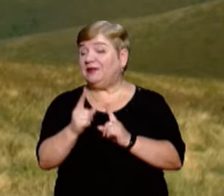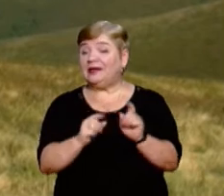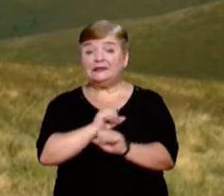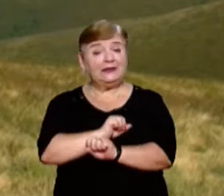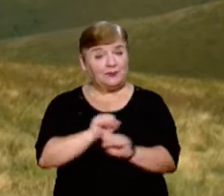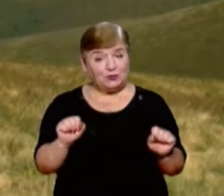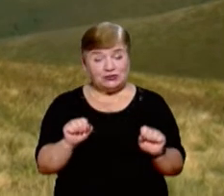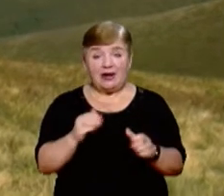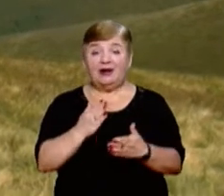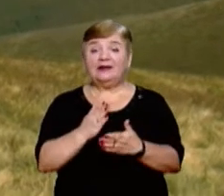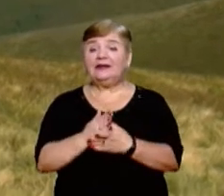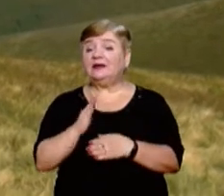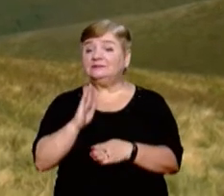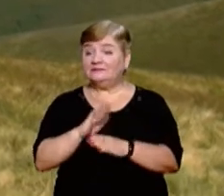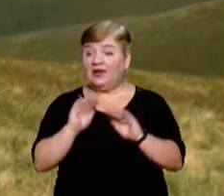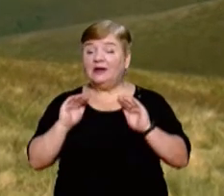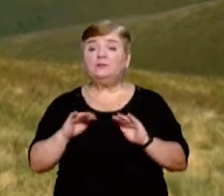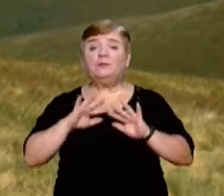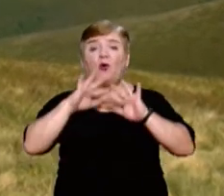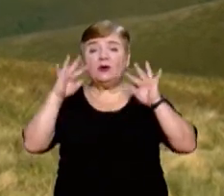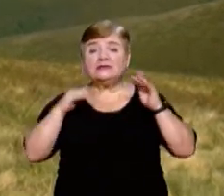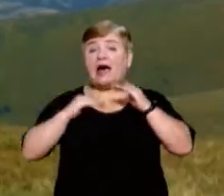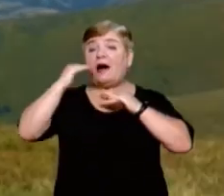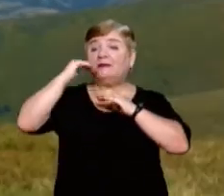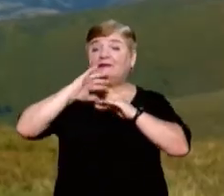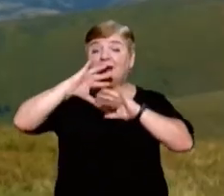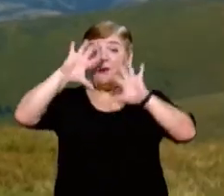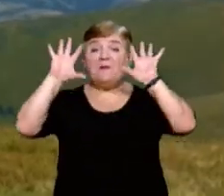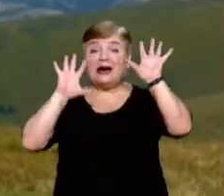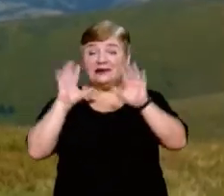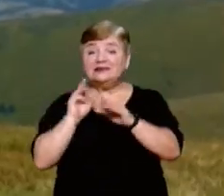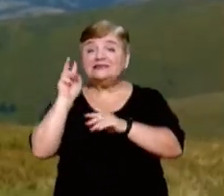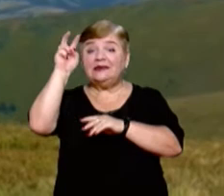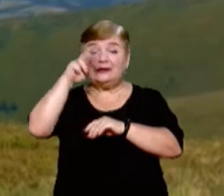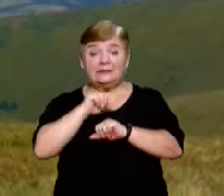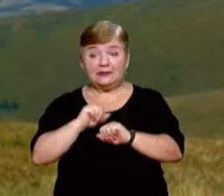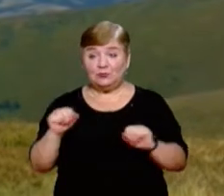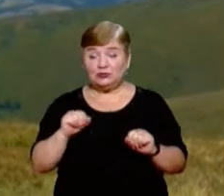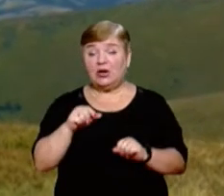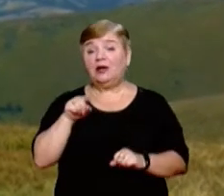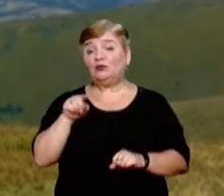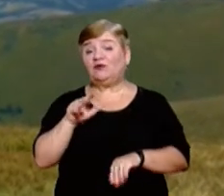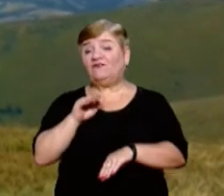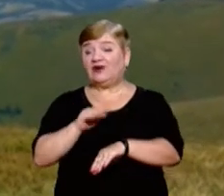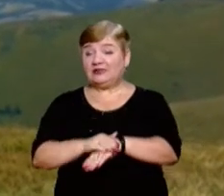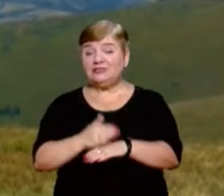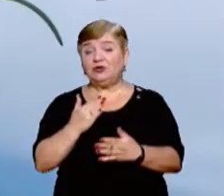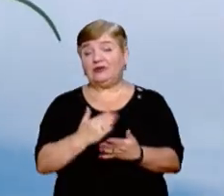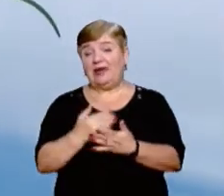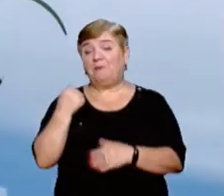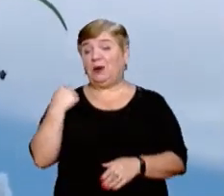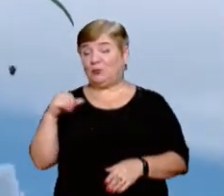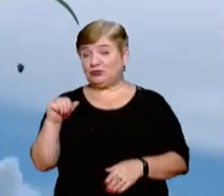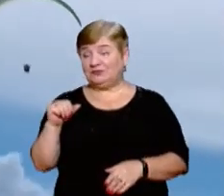обмеження по висоті, тобто хмари залітати теж не можна. Хто перший прилетить на фініш, той фактично є переможець.